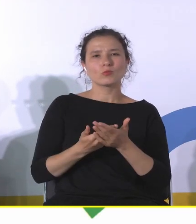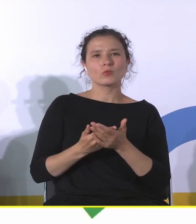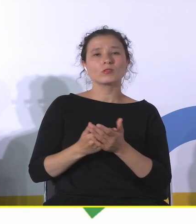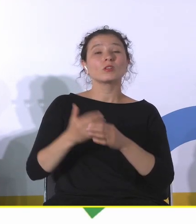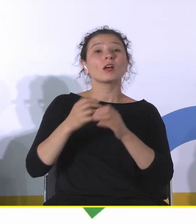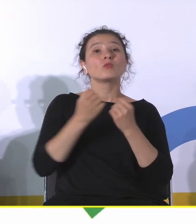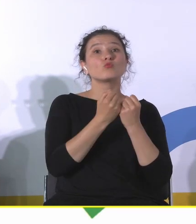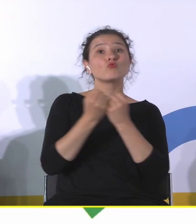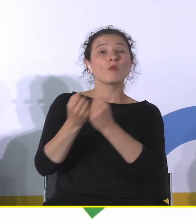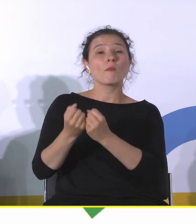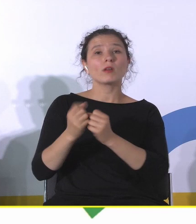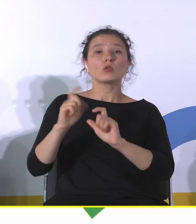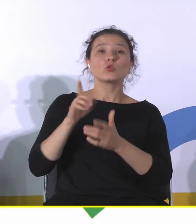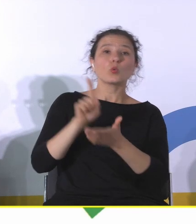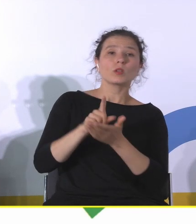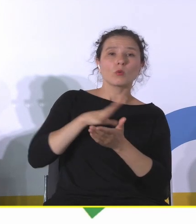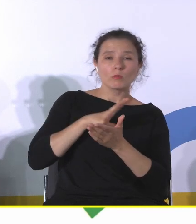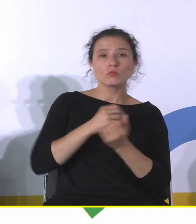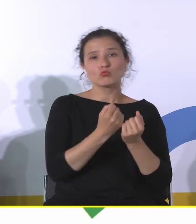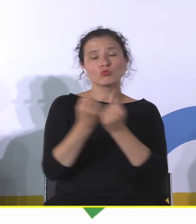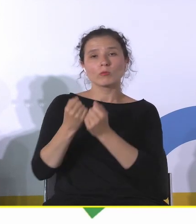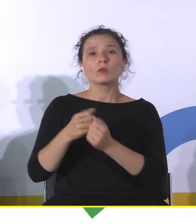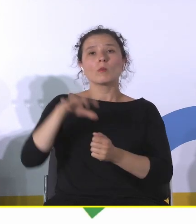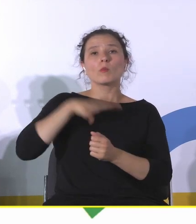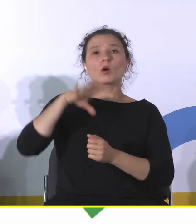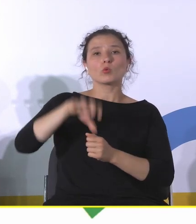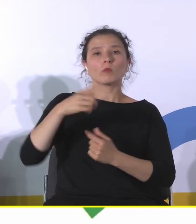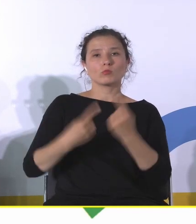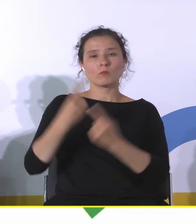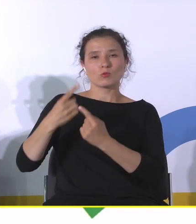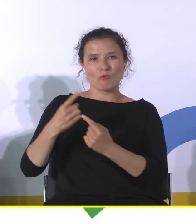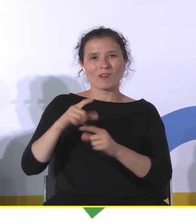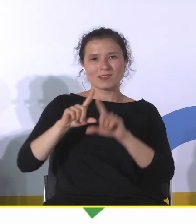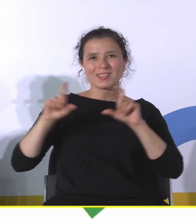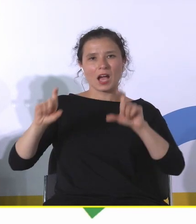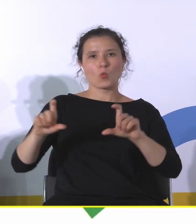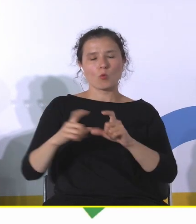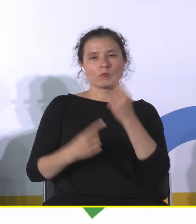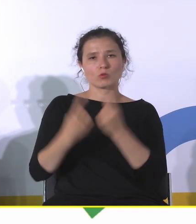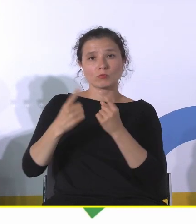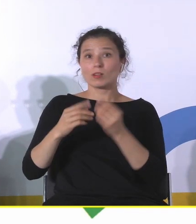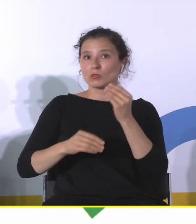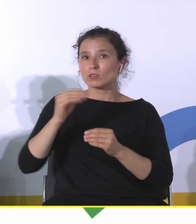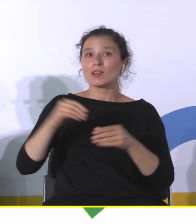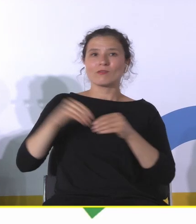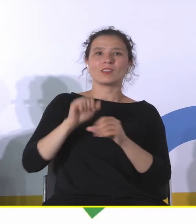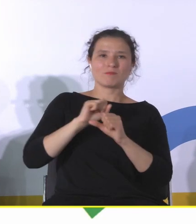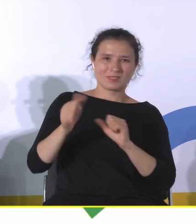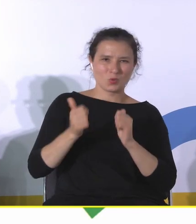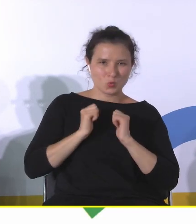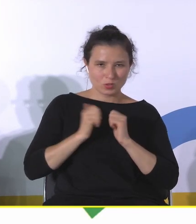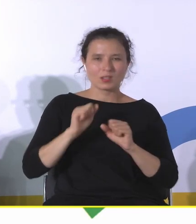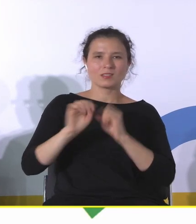to, co się udało z zespołu przemysłowego, ale co więcej, oczywiście jest ten wymiar turystyczny, jest wystawa, są